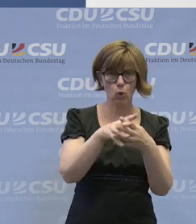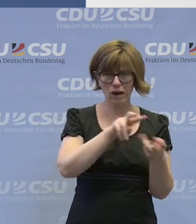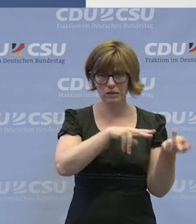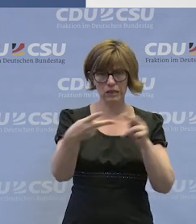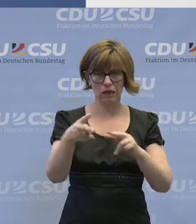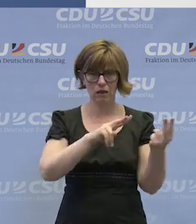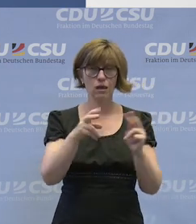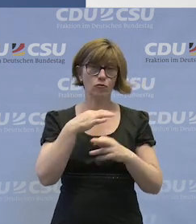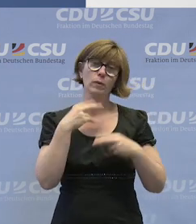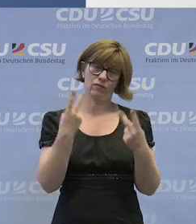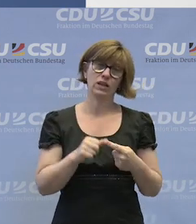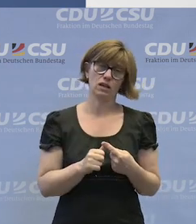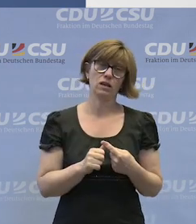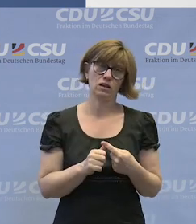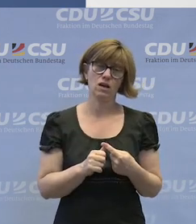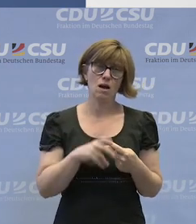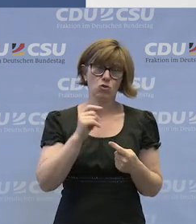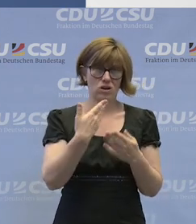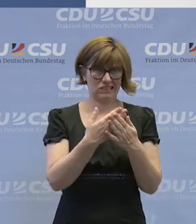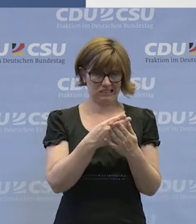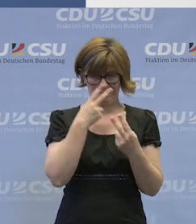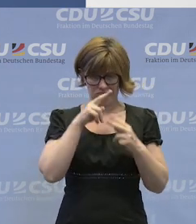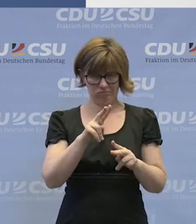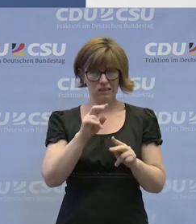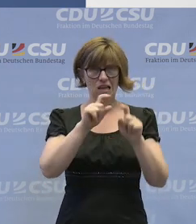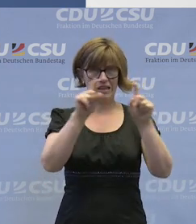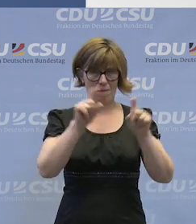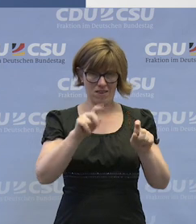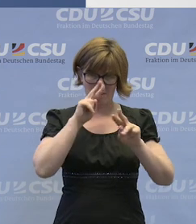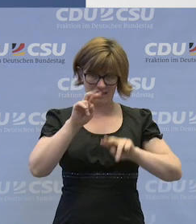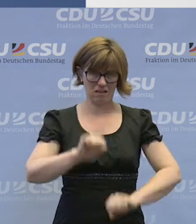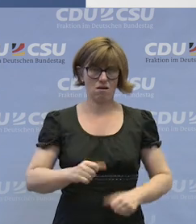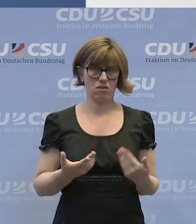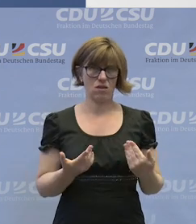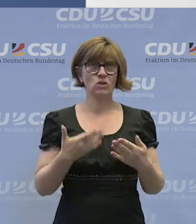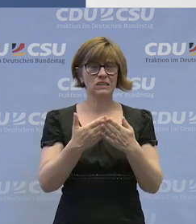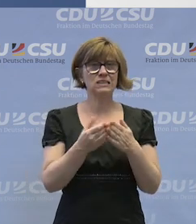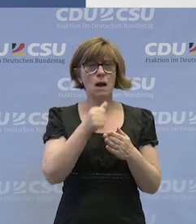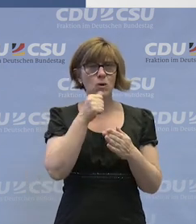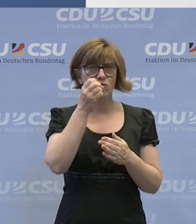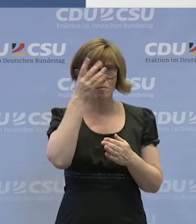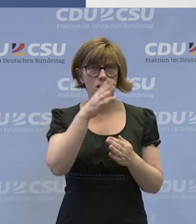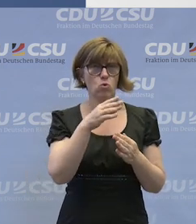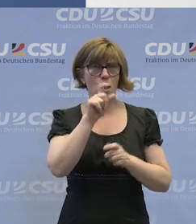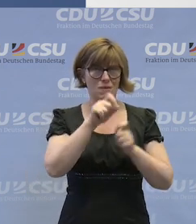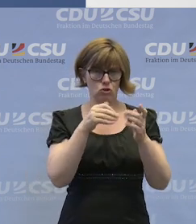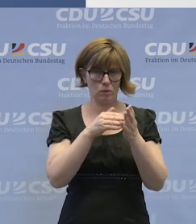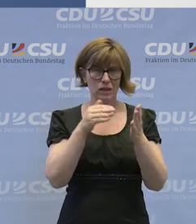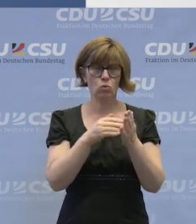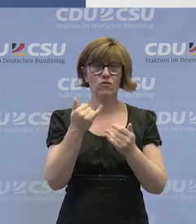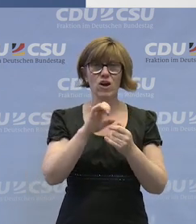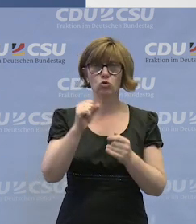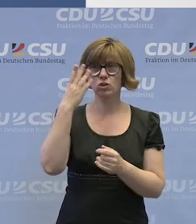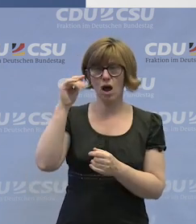denke ich, ist ganz wichtig, dass man es unter diesen Aspekten sieht. Und dass man die berufliche Bildung der behinderten Menschen, und Frau